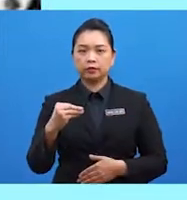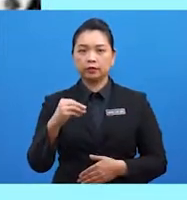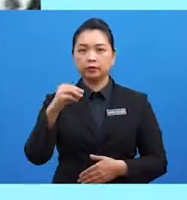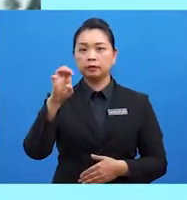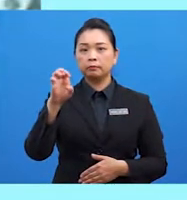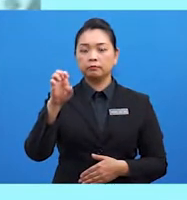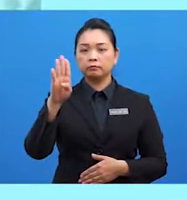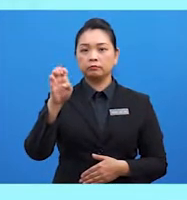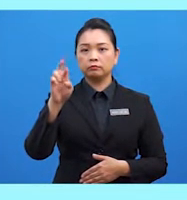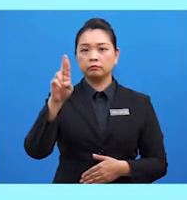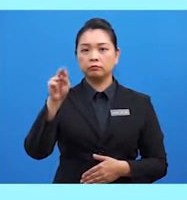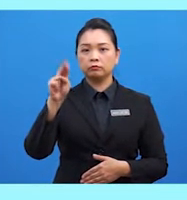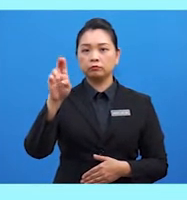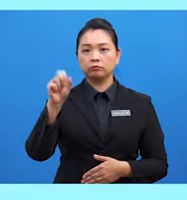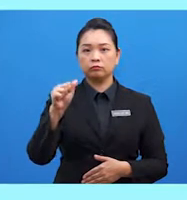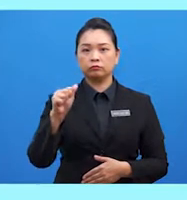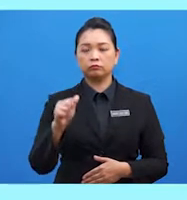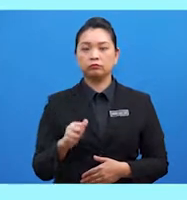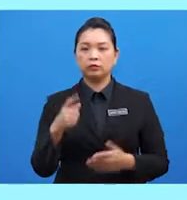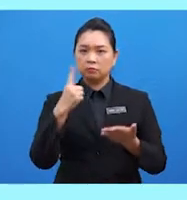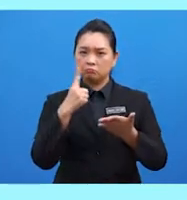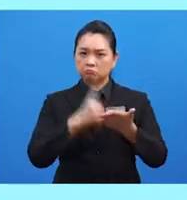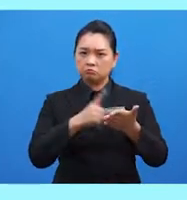antar-tuta. Semasa sidang kemuncak ke-8 di Harare,